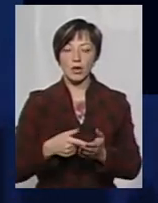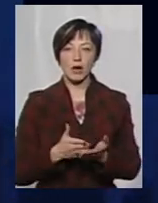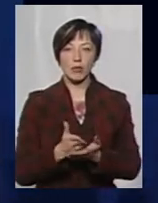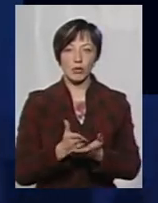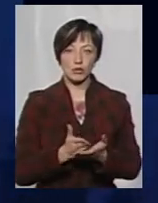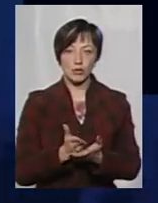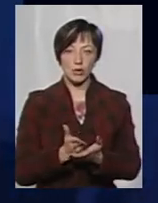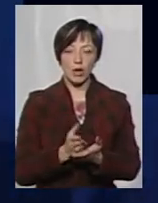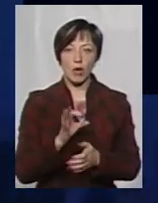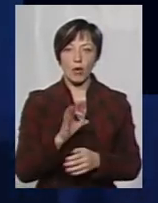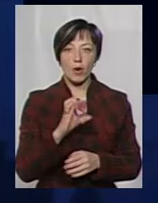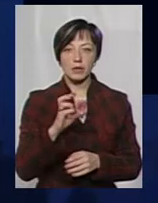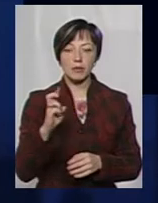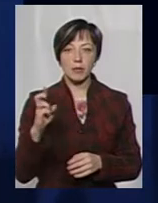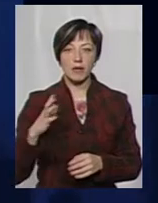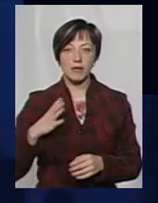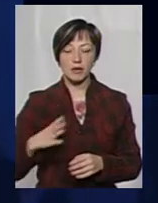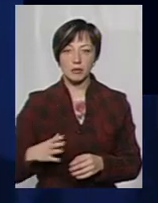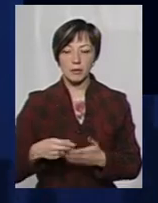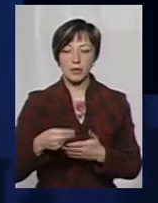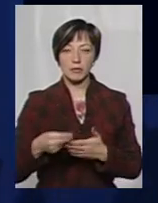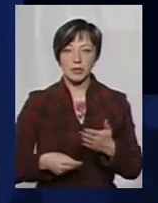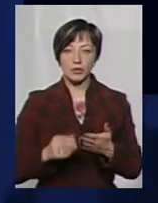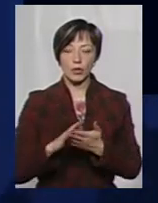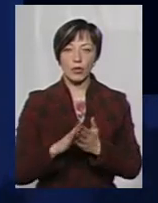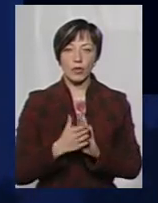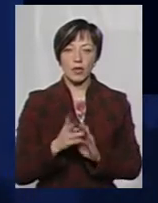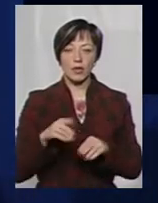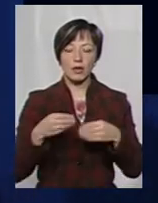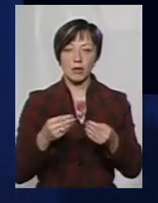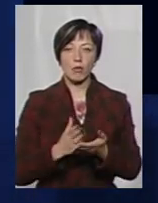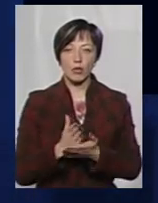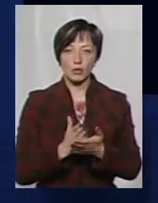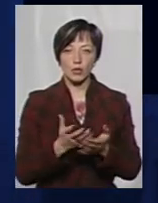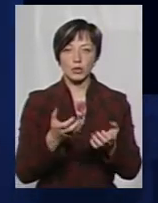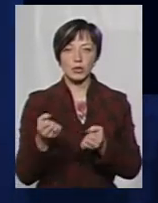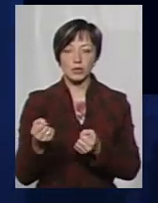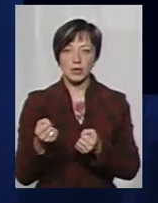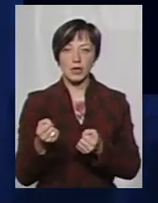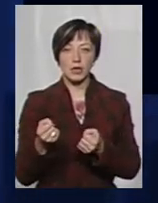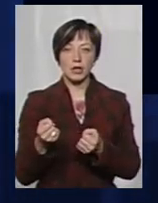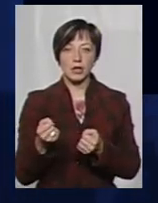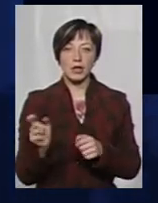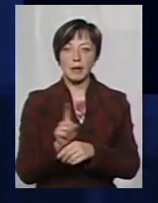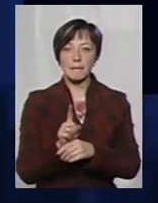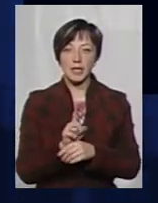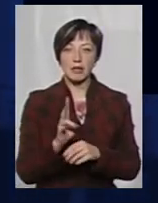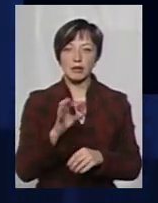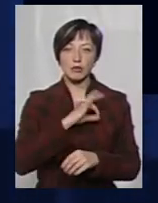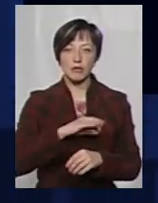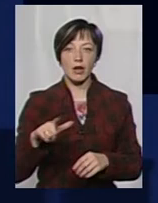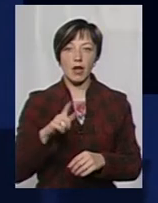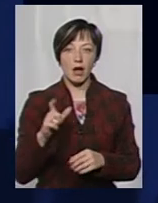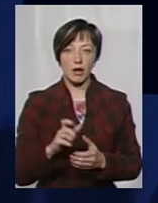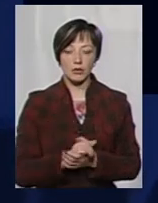послуг. ОСББ вимушені підписувати угоди на надання послуг і отримувати номінацію та ліміти на споживання